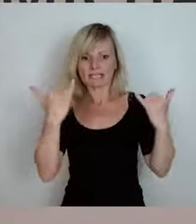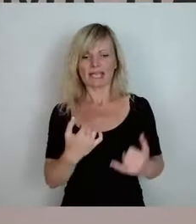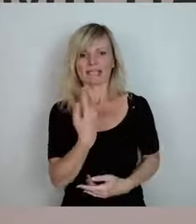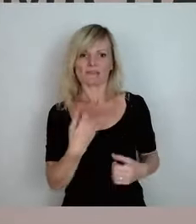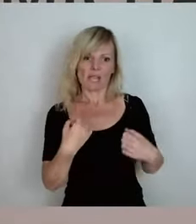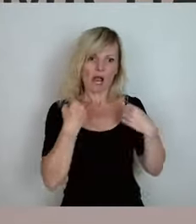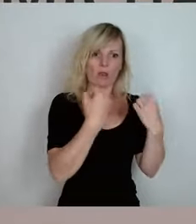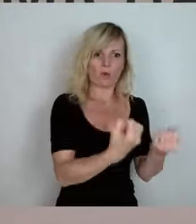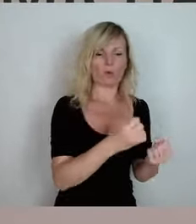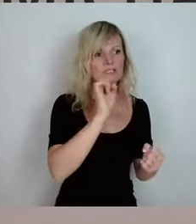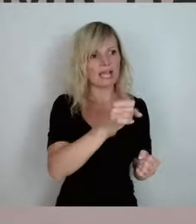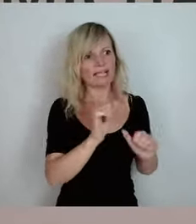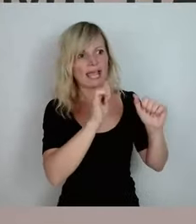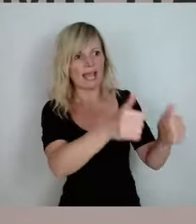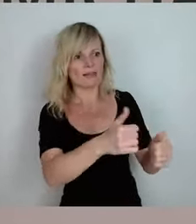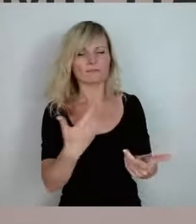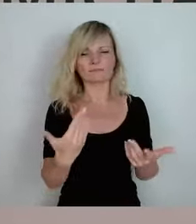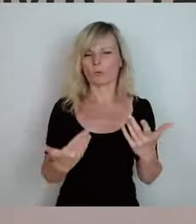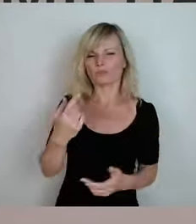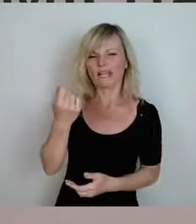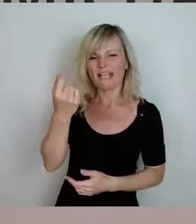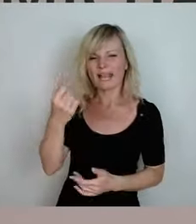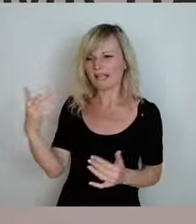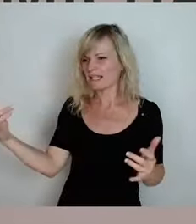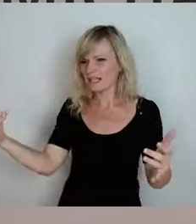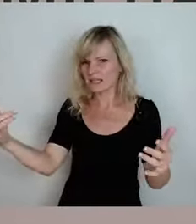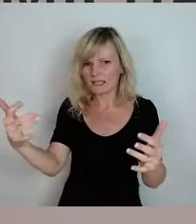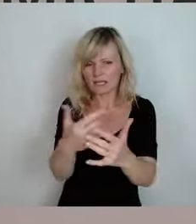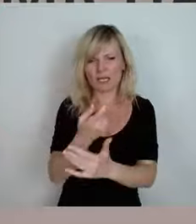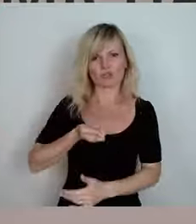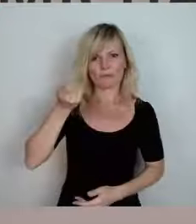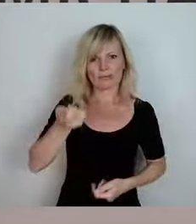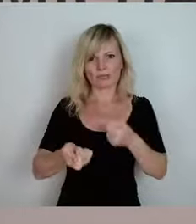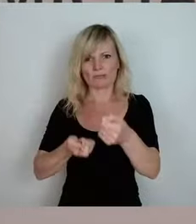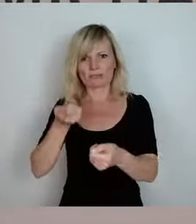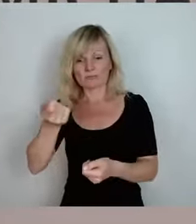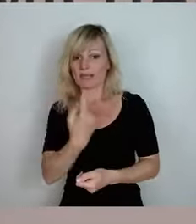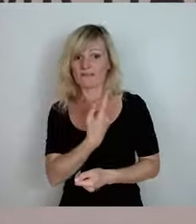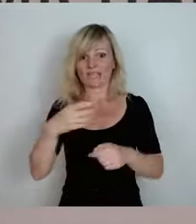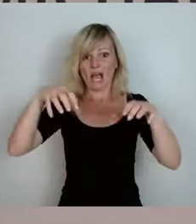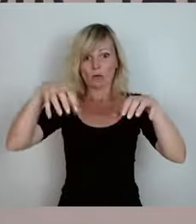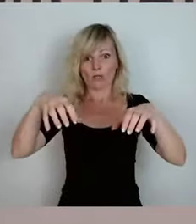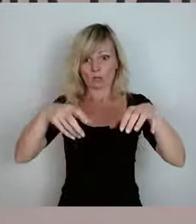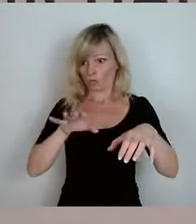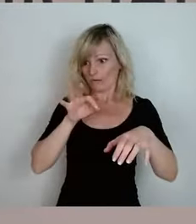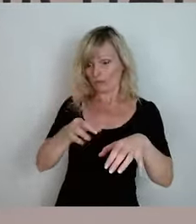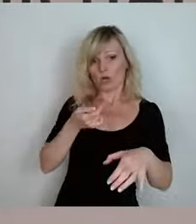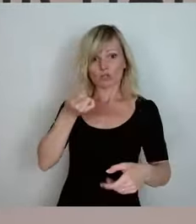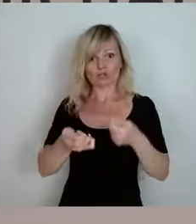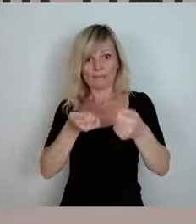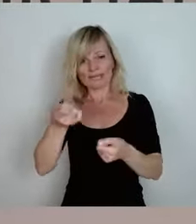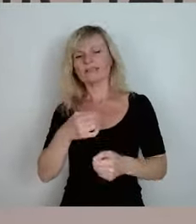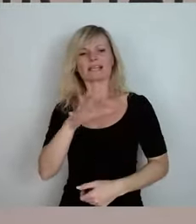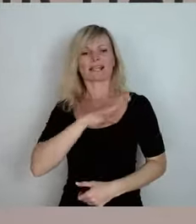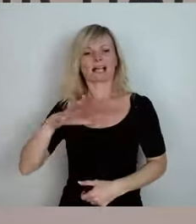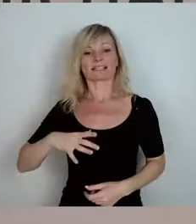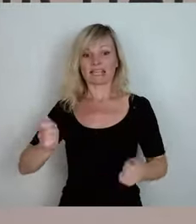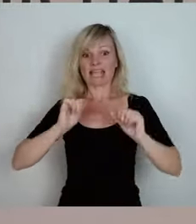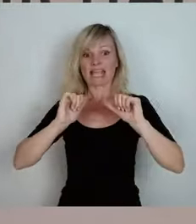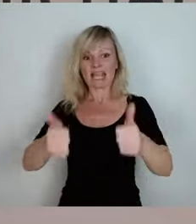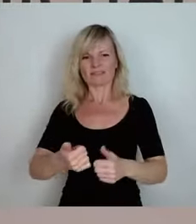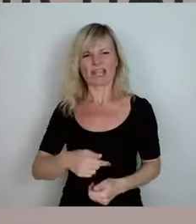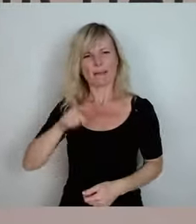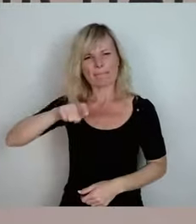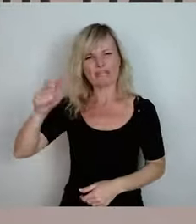Geld, wir werden jetzt mal sehen, wie viel da zusammengekommen ist. Wir haben ja ein Konto eingerichtet, so geht Sachsen hilft, haben die Menschen in